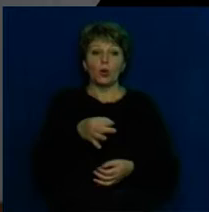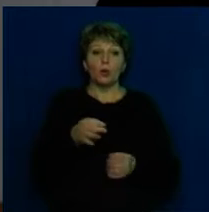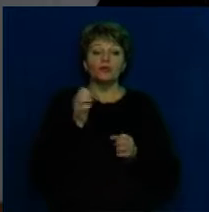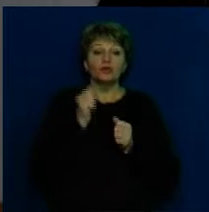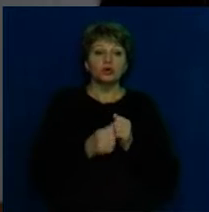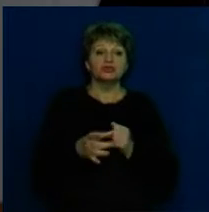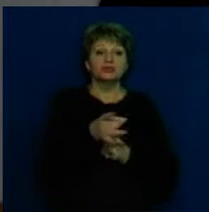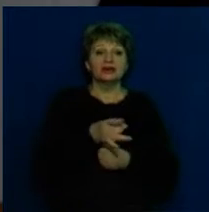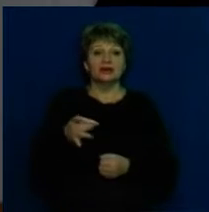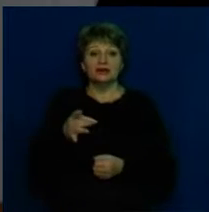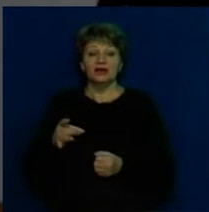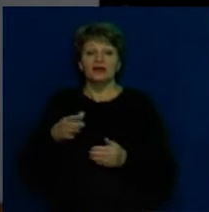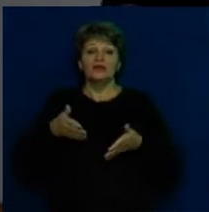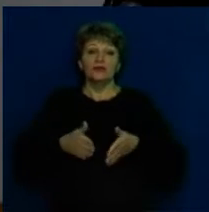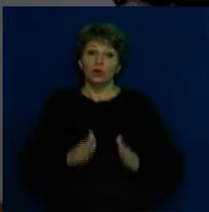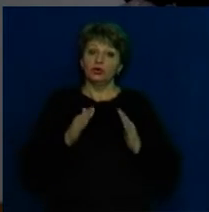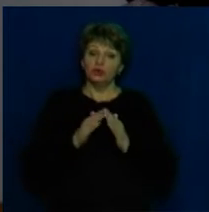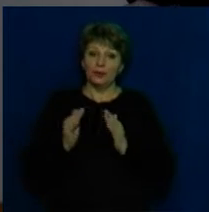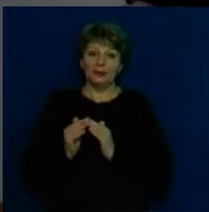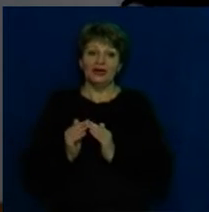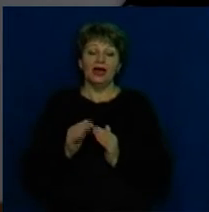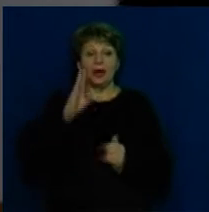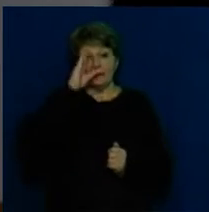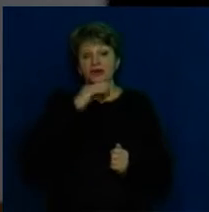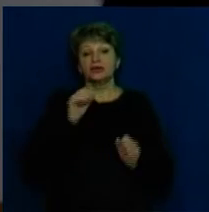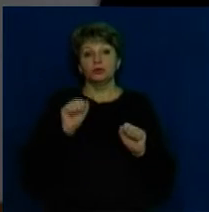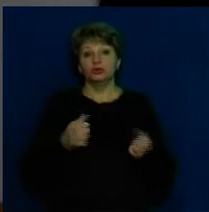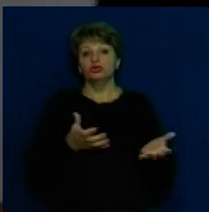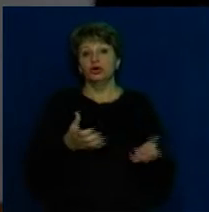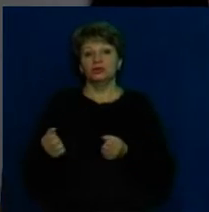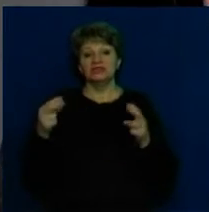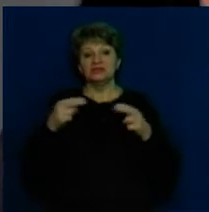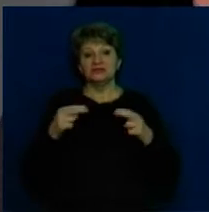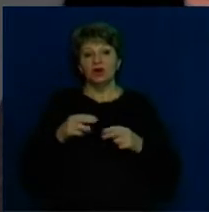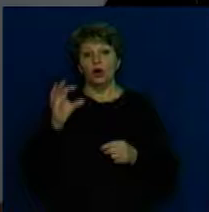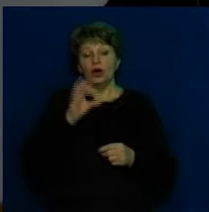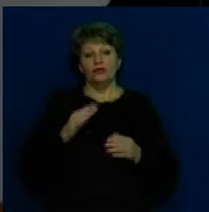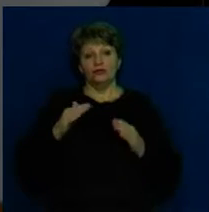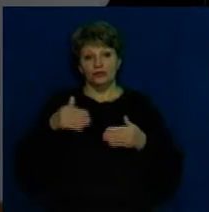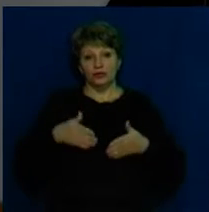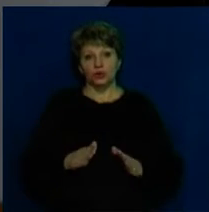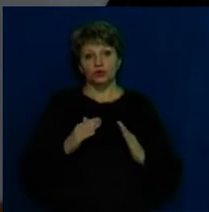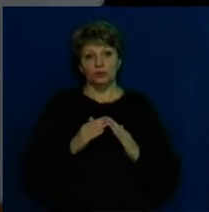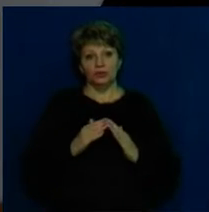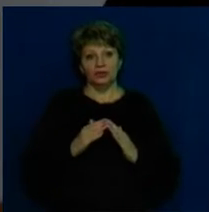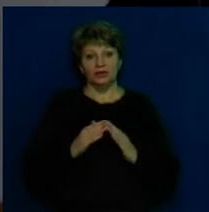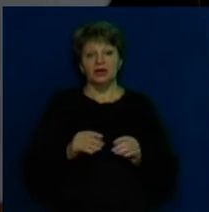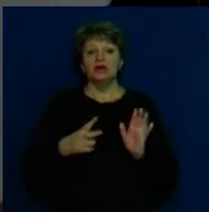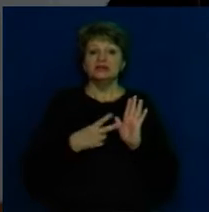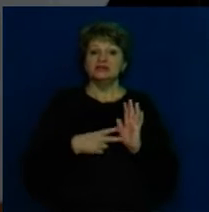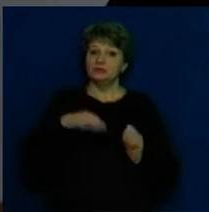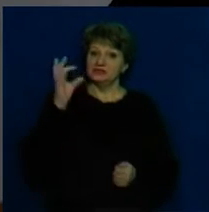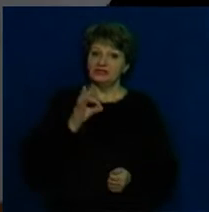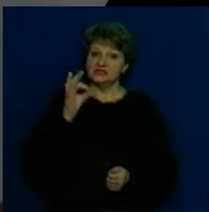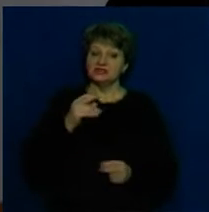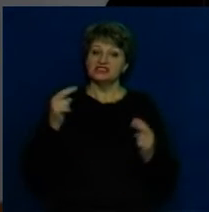районному центрі, пологому будинку, батьки можуть отримати свідоцтво в пологому будинку. У нас 70% – це та